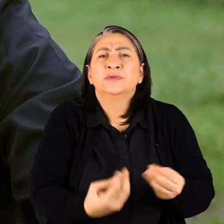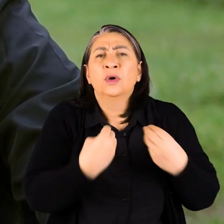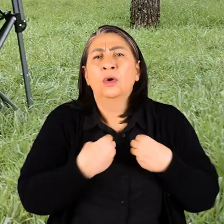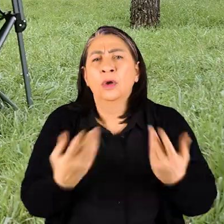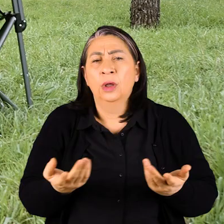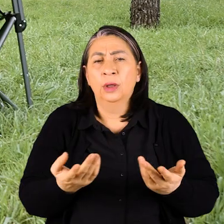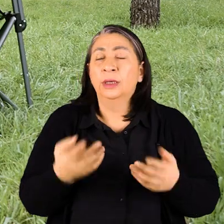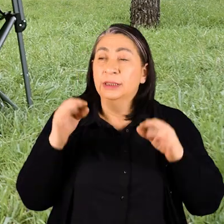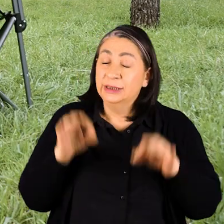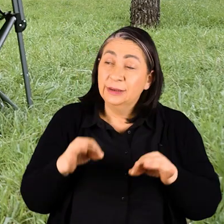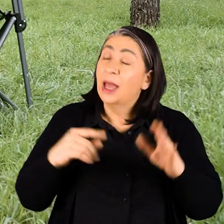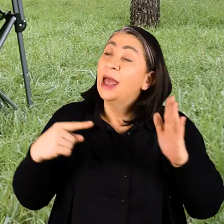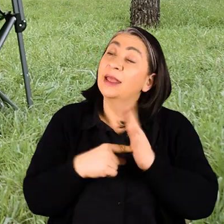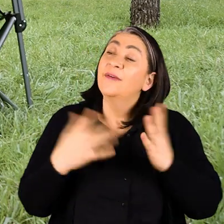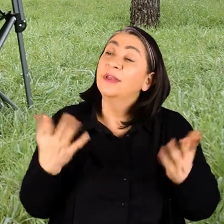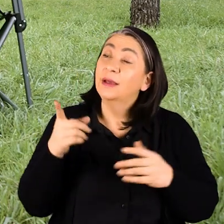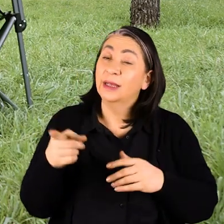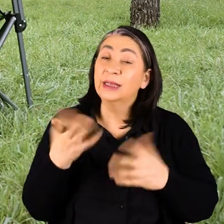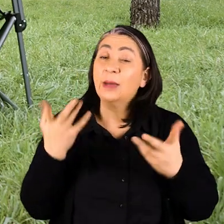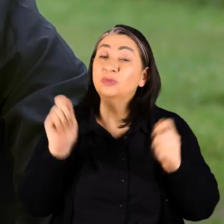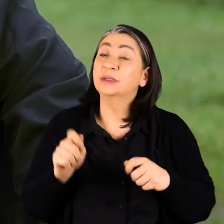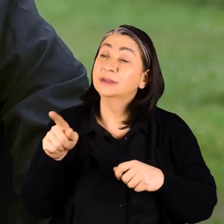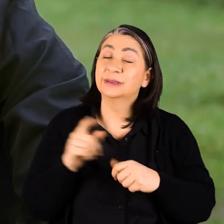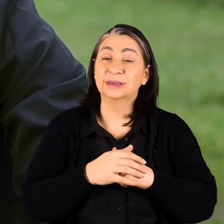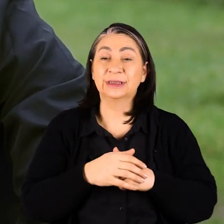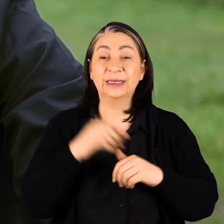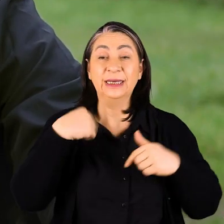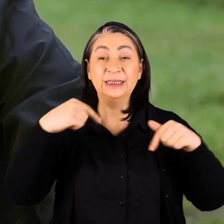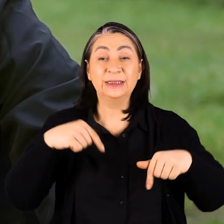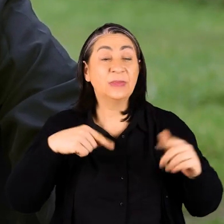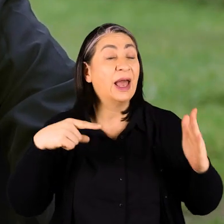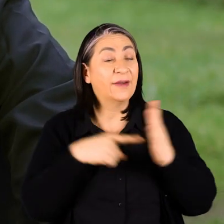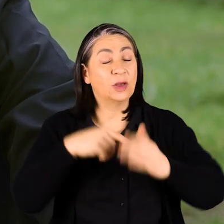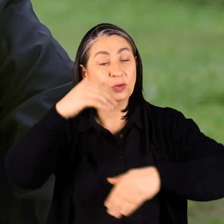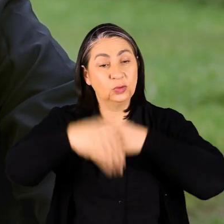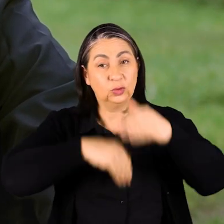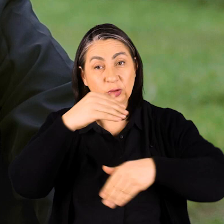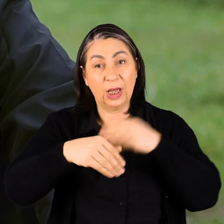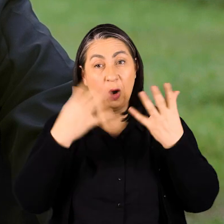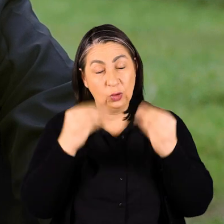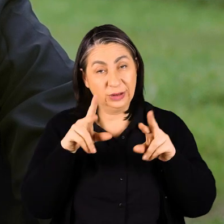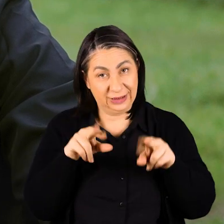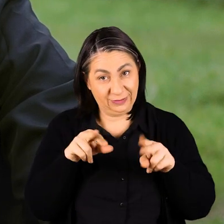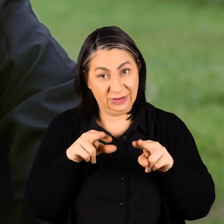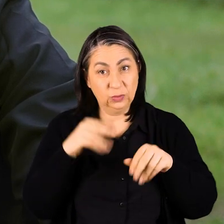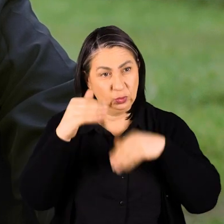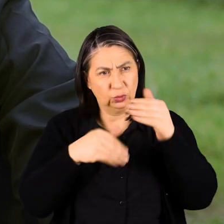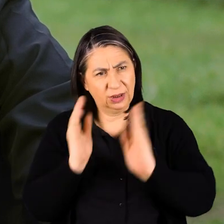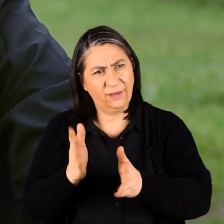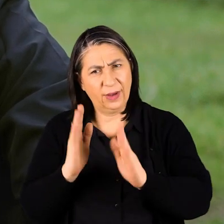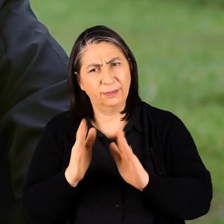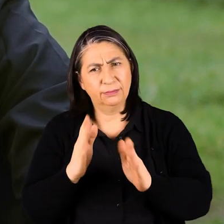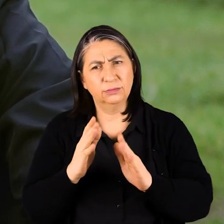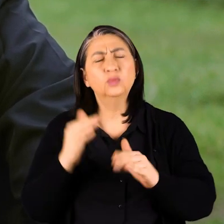göre Şimdiki peki hedeflerimiz nedir? Ne yapacağız? Şimdiki hedeflerimiz yüzmede işte olduğu gibi Yüzme devam değil mi